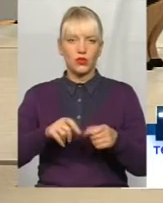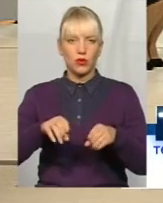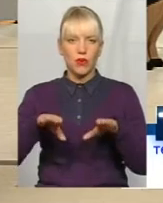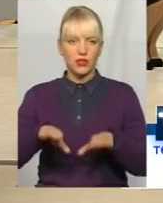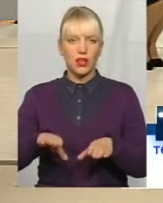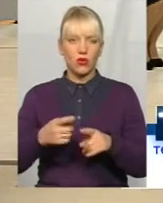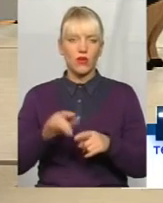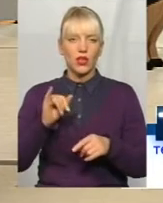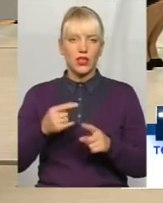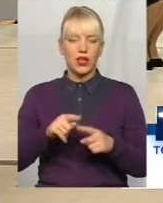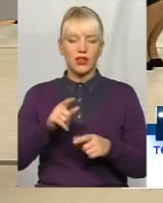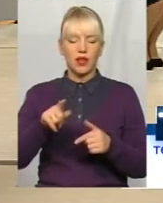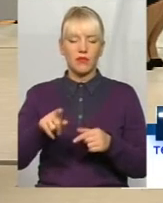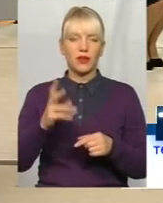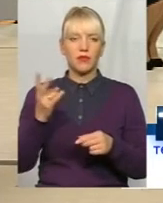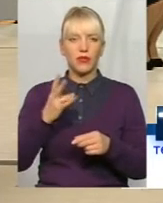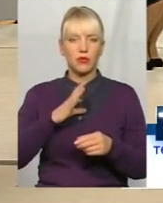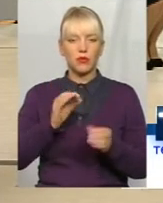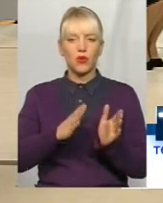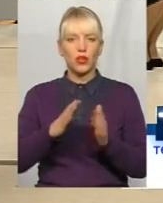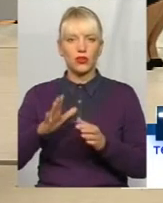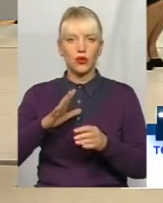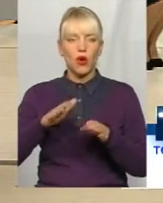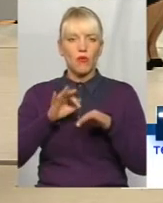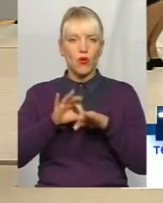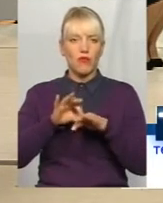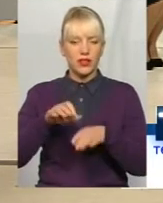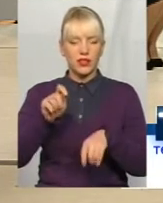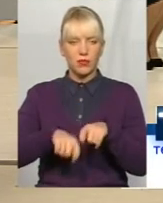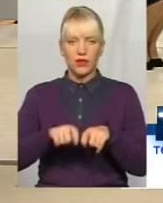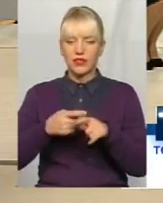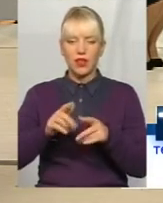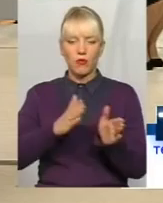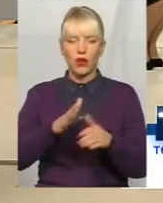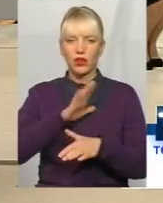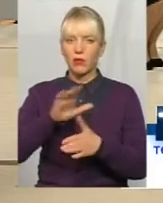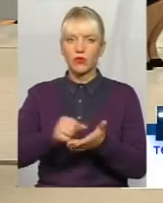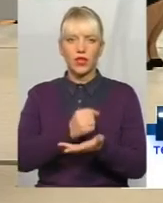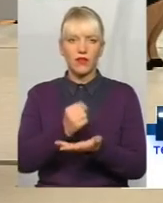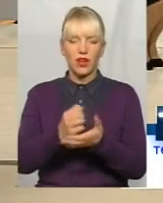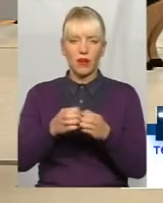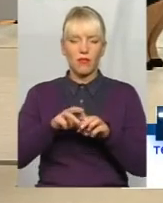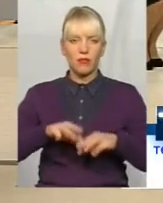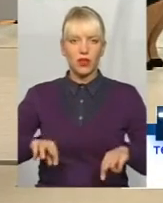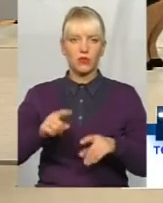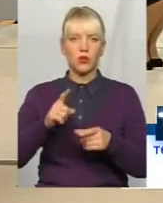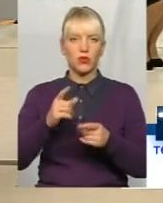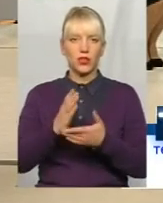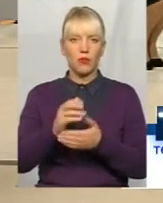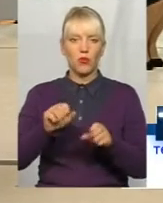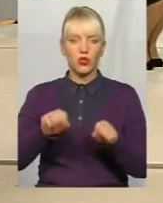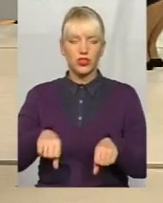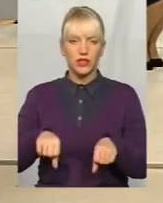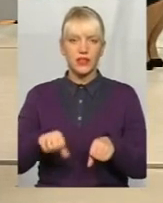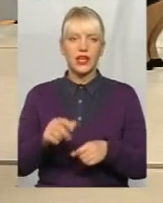крім постанови про штрафи, мала бути порядок проведення перевірок. Цей порядок не був затверджений Кабміном, і тому є можливість скасувати